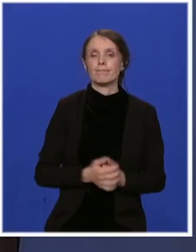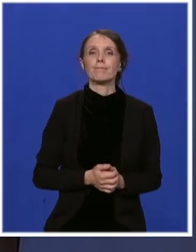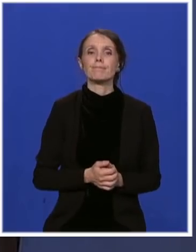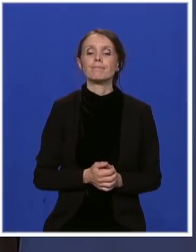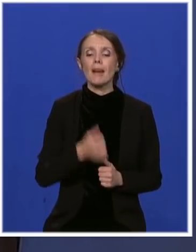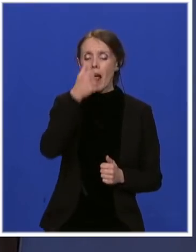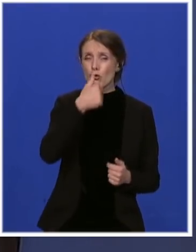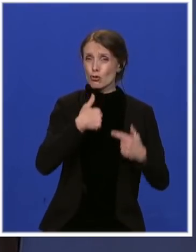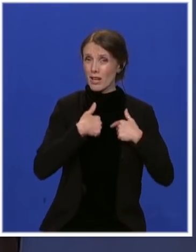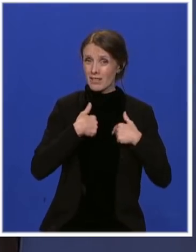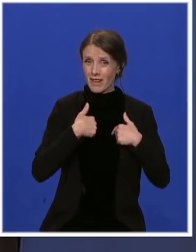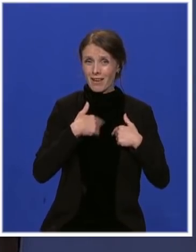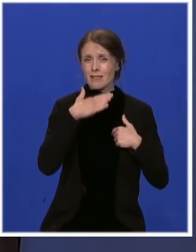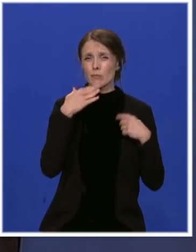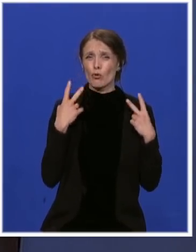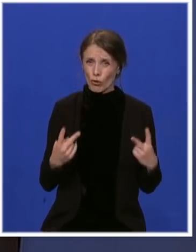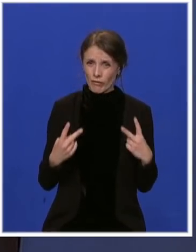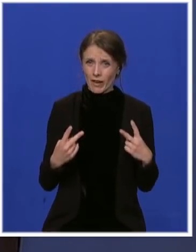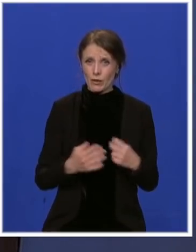mi smo zadovoljni